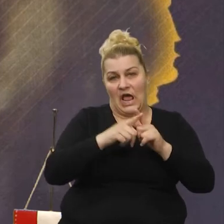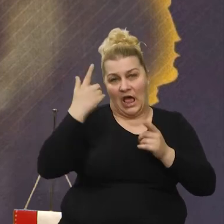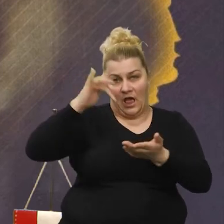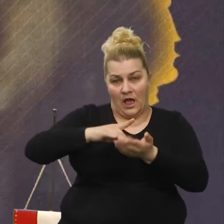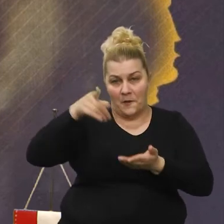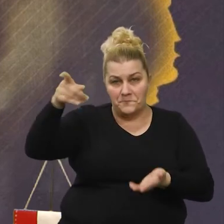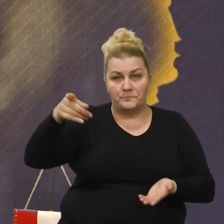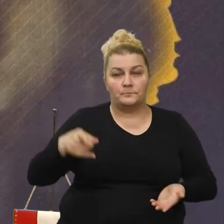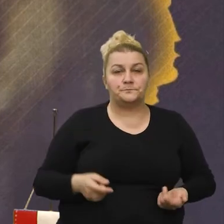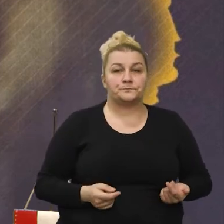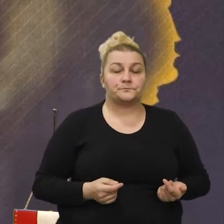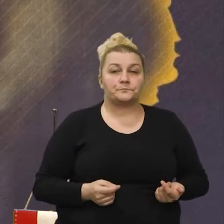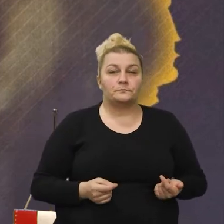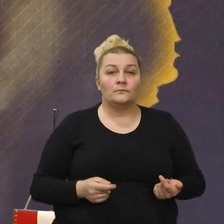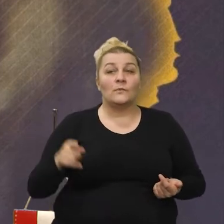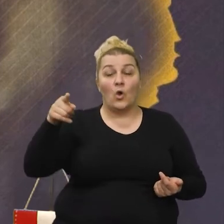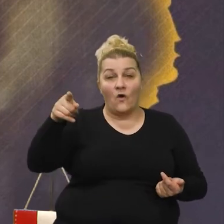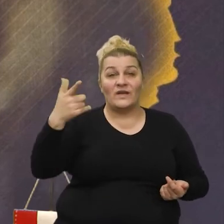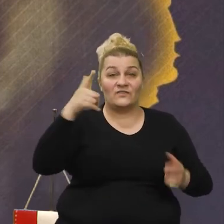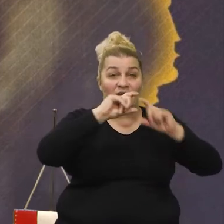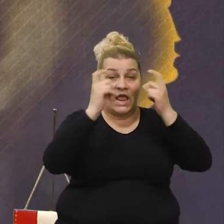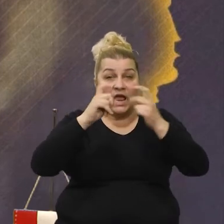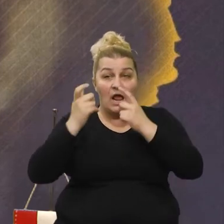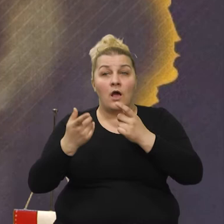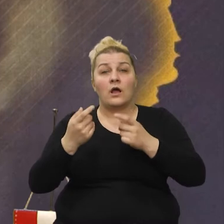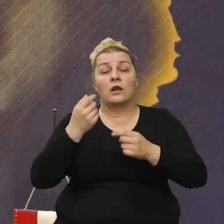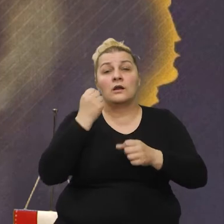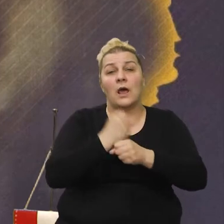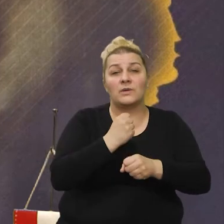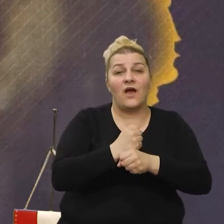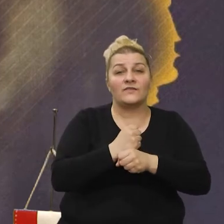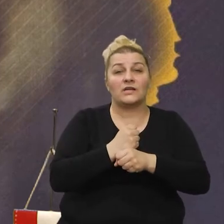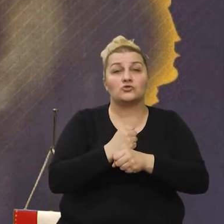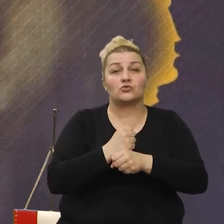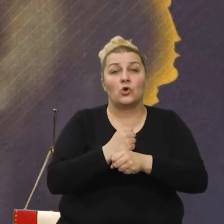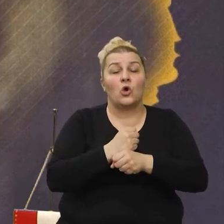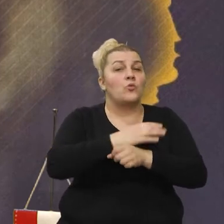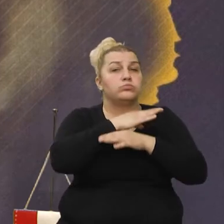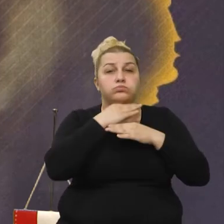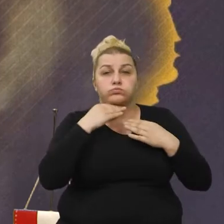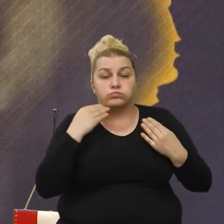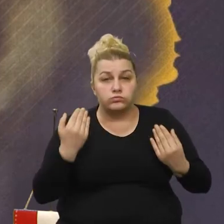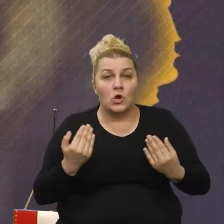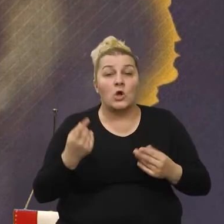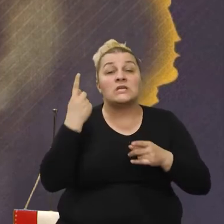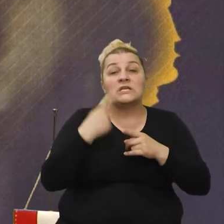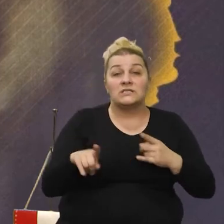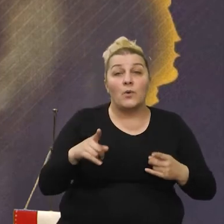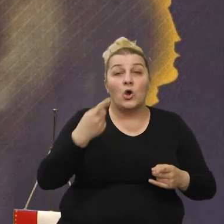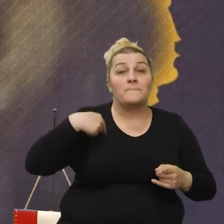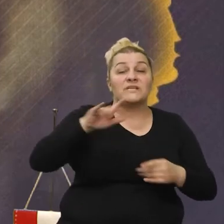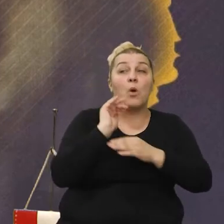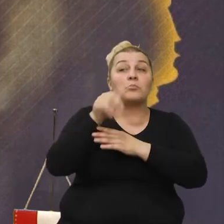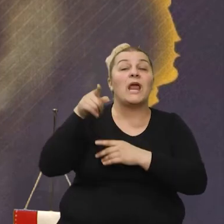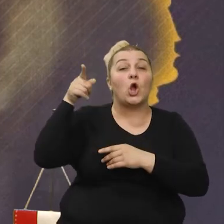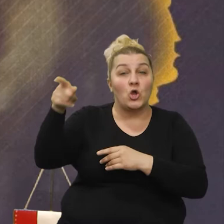Tamo je on, te dvije institucije su odigrale vrlo značajnu ulogu, jer smo mi preko